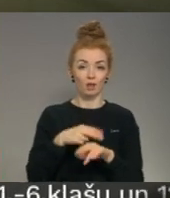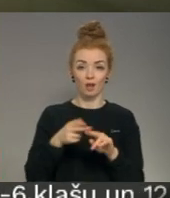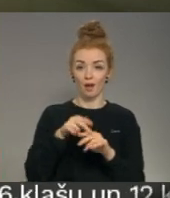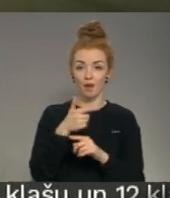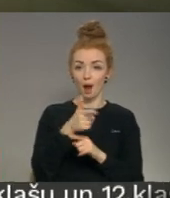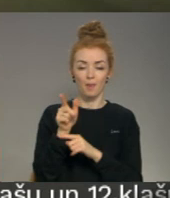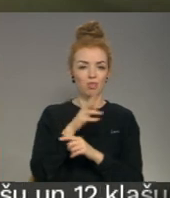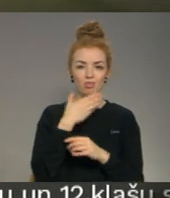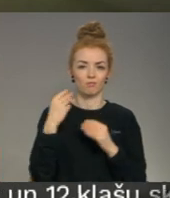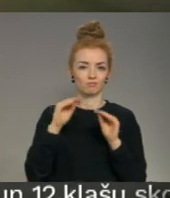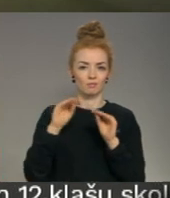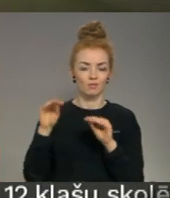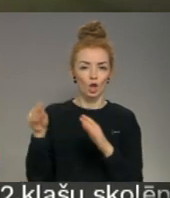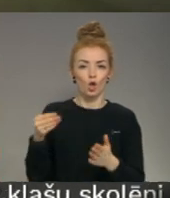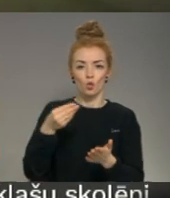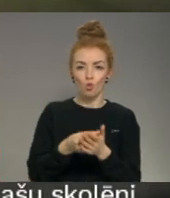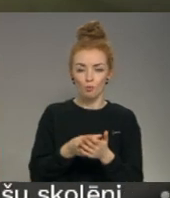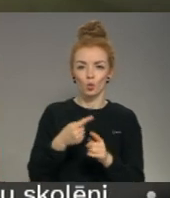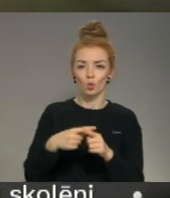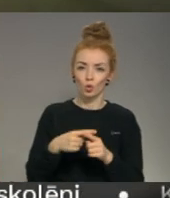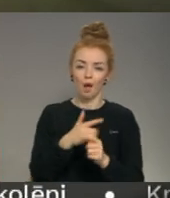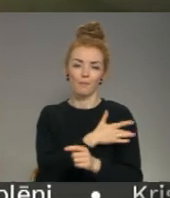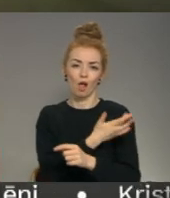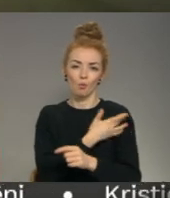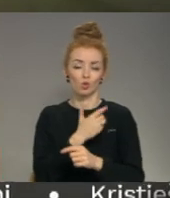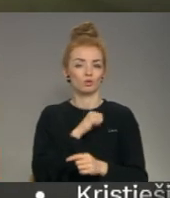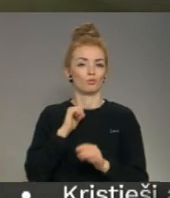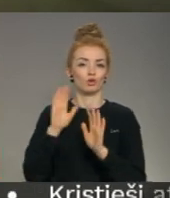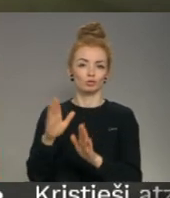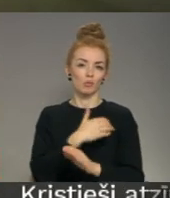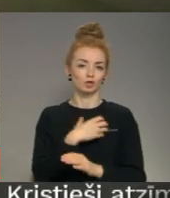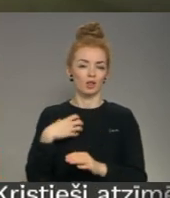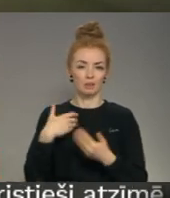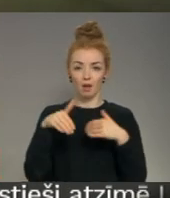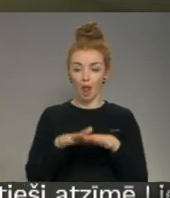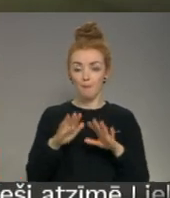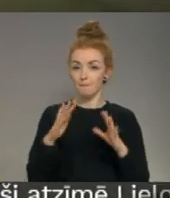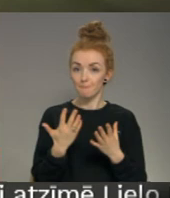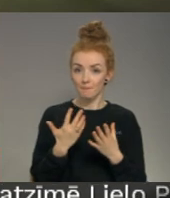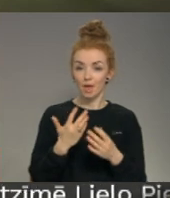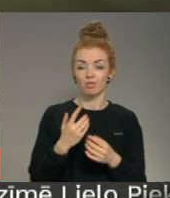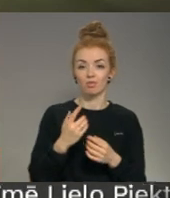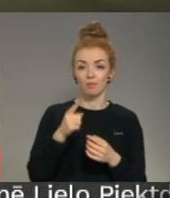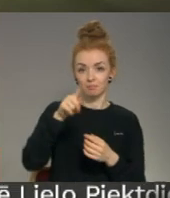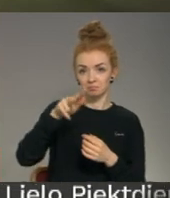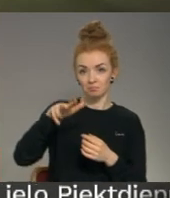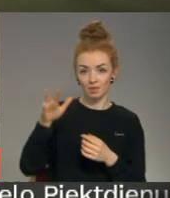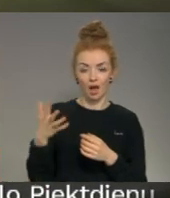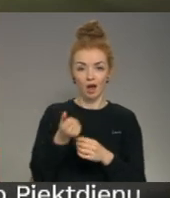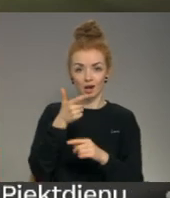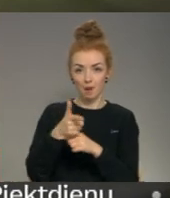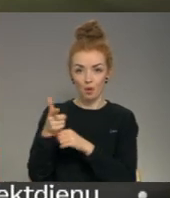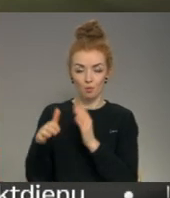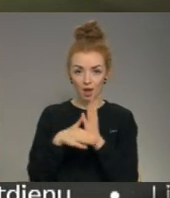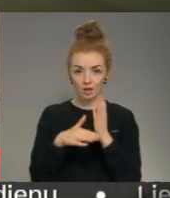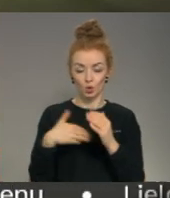kameras neizvieto, iegādāties un uzturēt tās vai nē, izlem pašvaldības. Bet jau pirmajos gada mēnešos ar šokām ar palīdzību,